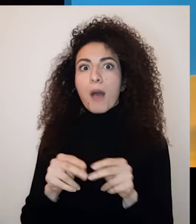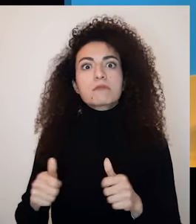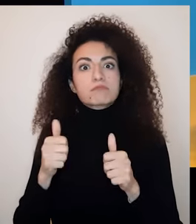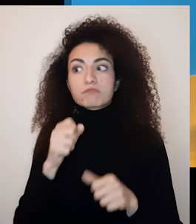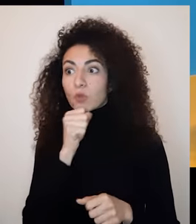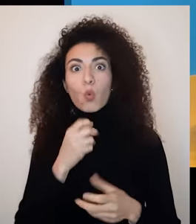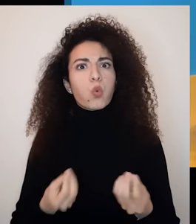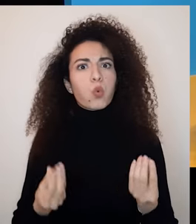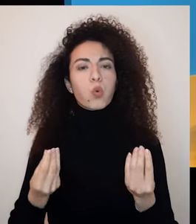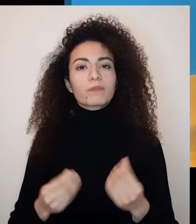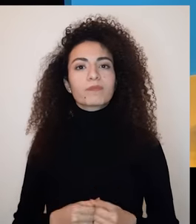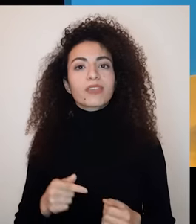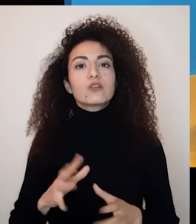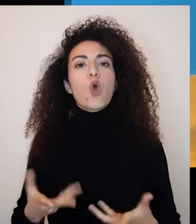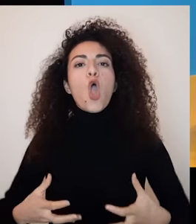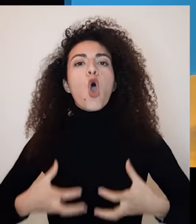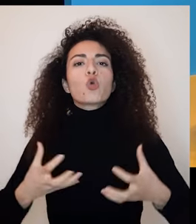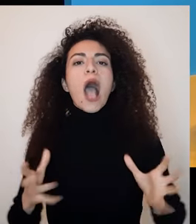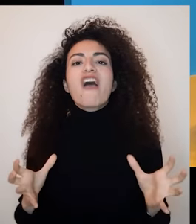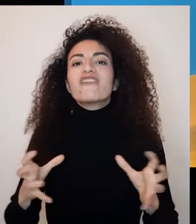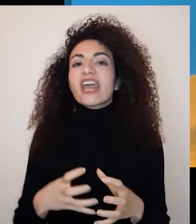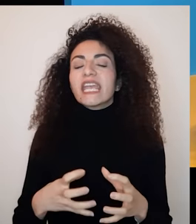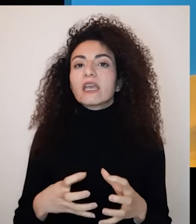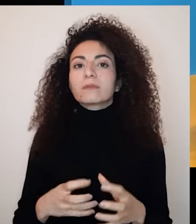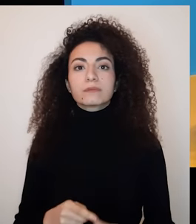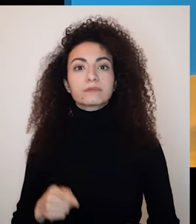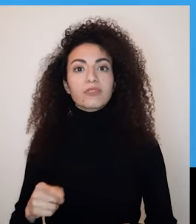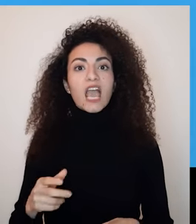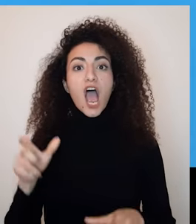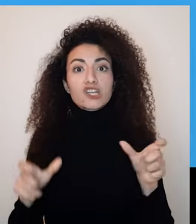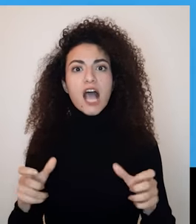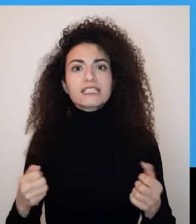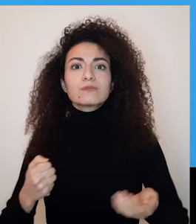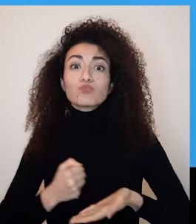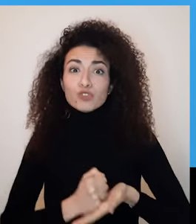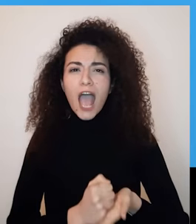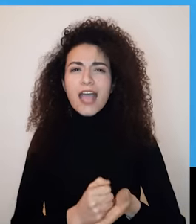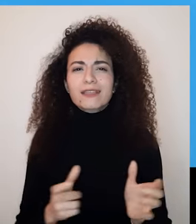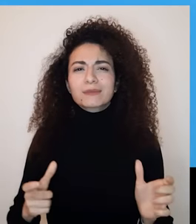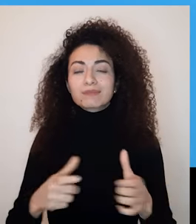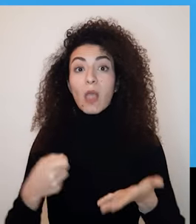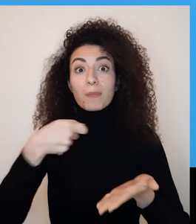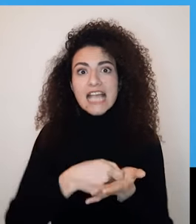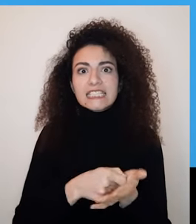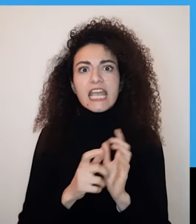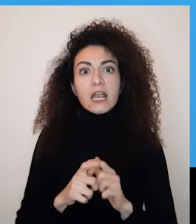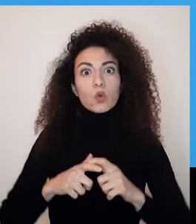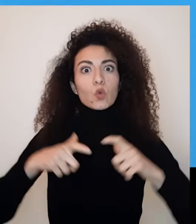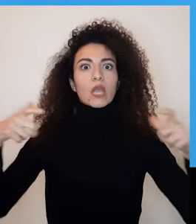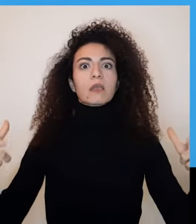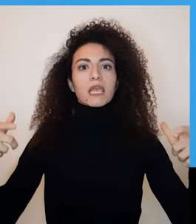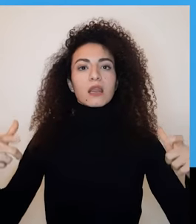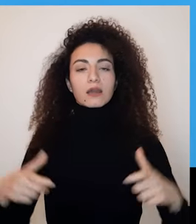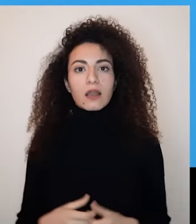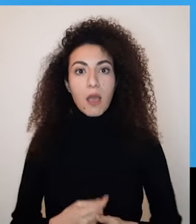منسميه اختبار روح الفريق حيث بينتج عن تفاعل الأشخاص صوية أثر أوسع بكتير من أثر مجموع ما قتى به